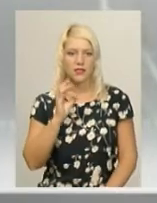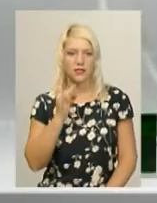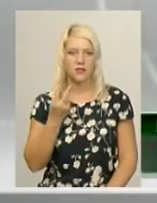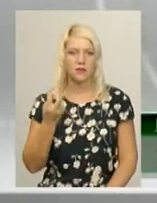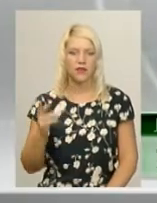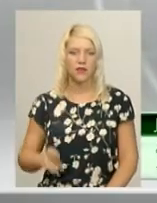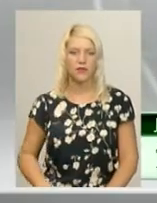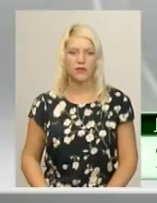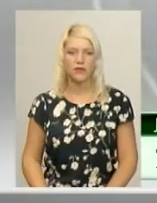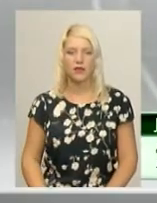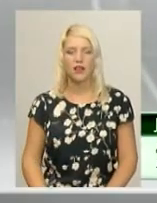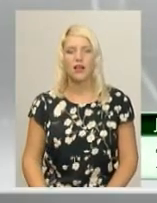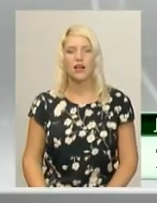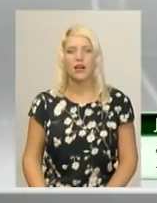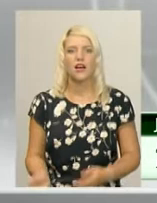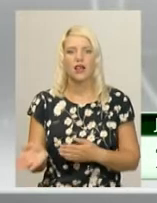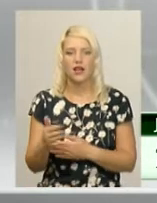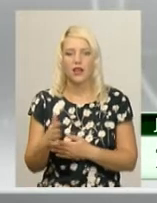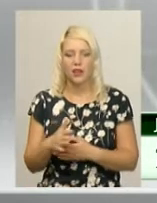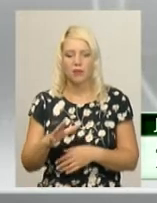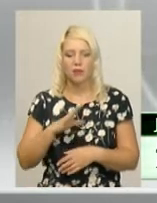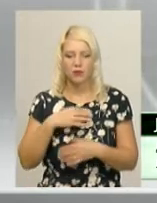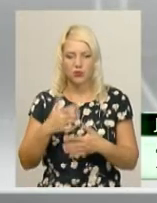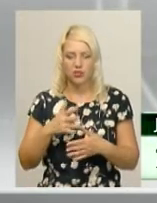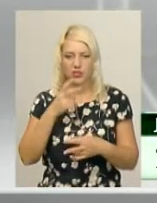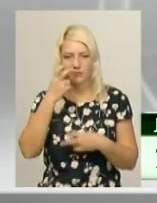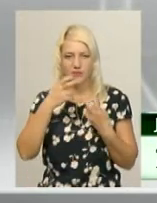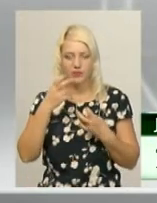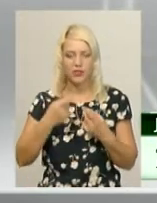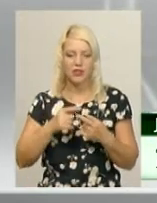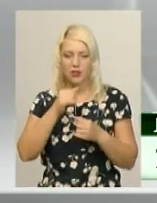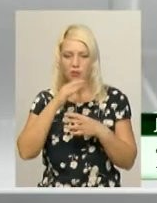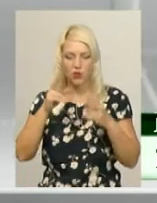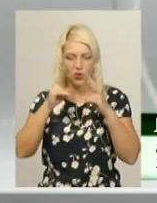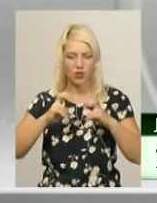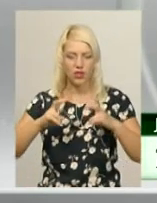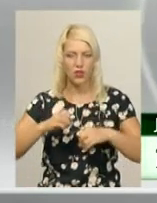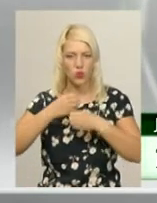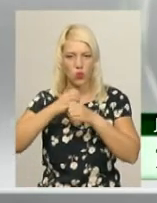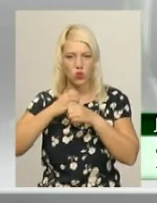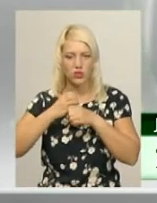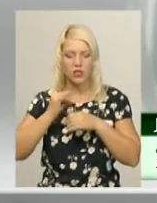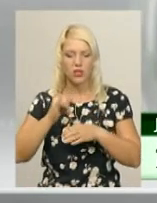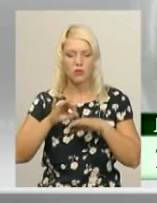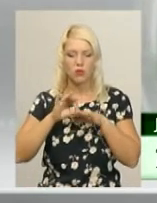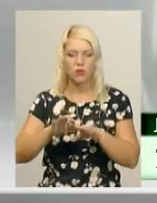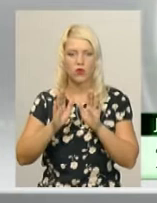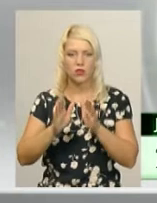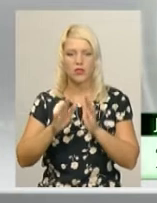Риба прийшла вже в стані розпаду, ми не могли мікробіологічні дослідження проводити, і проводили тільки